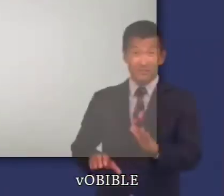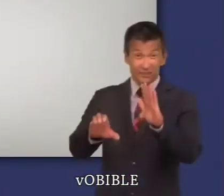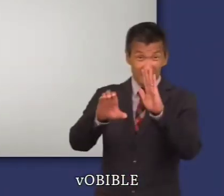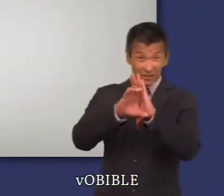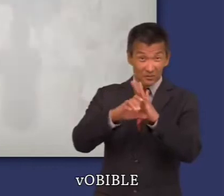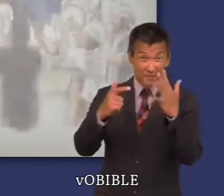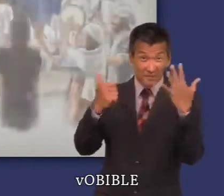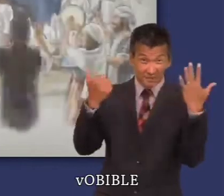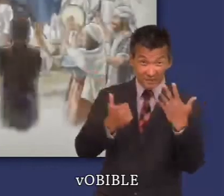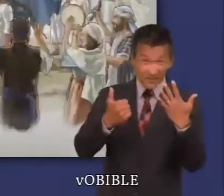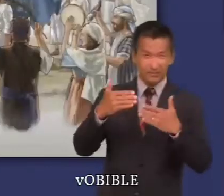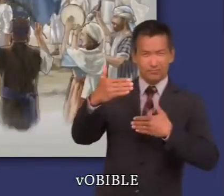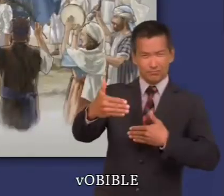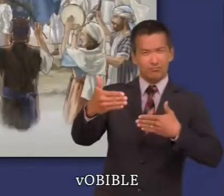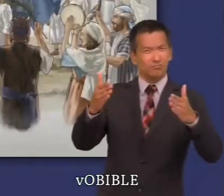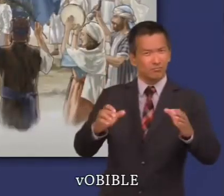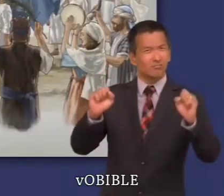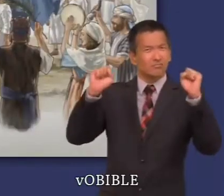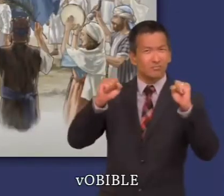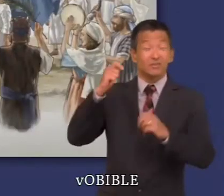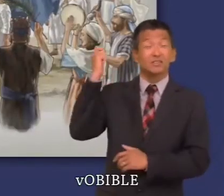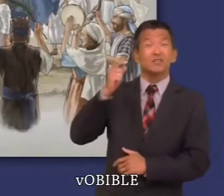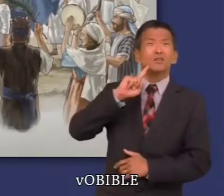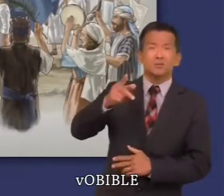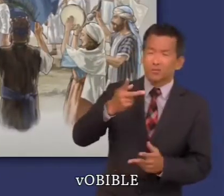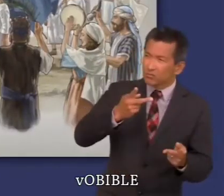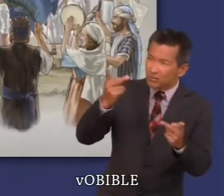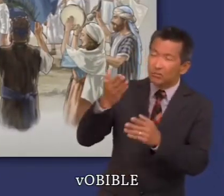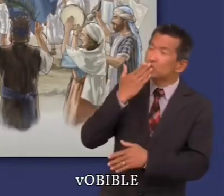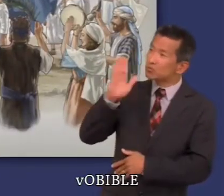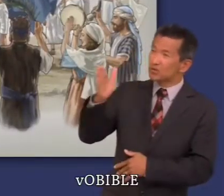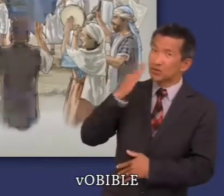Dans le chapitre 6, David fait amener l'Arche de l'Alliance à Jérusalem.